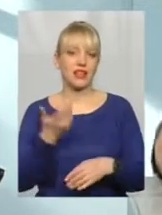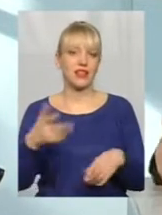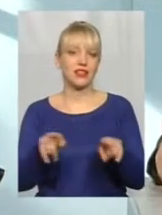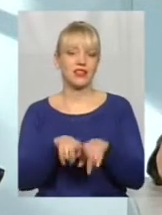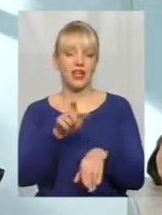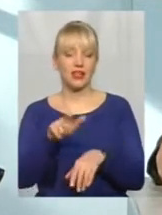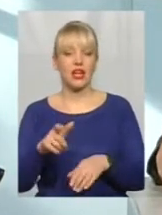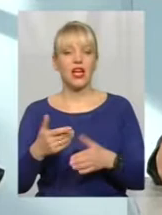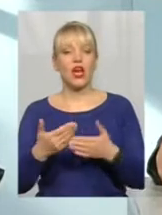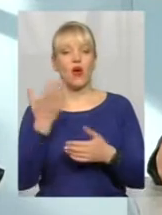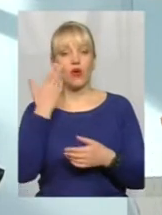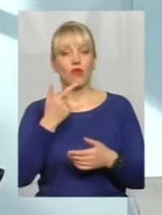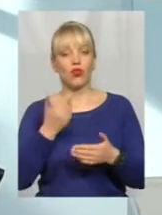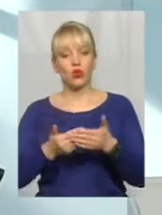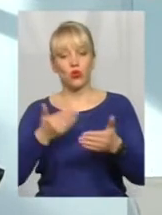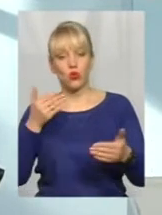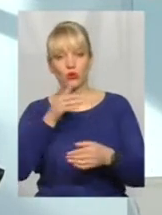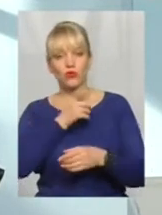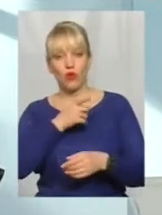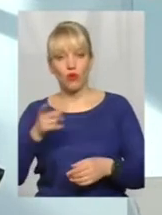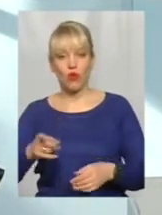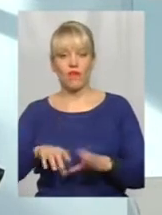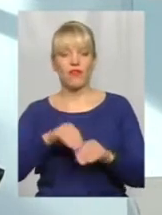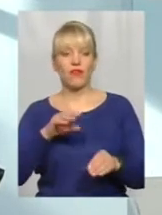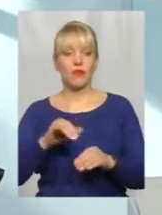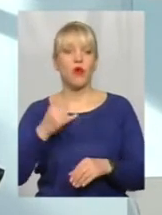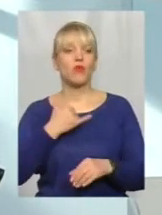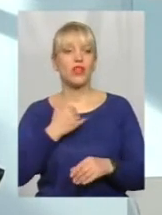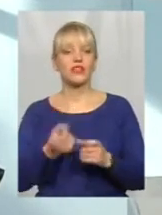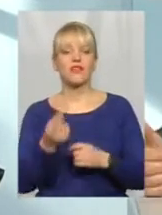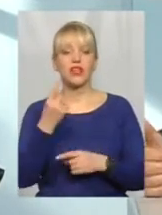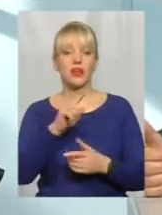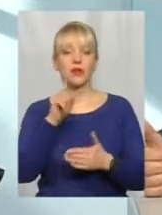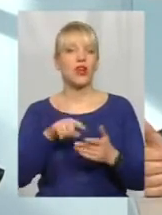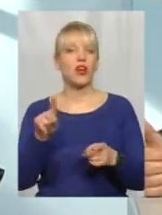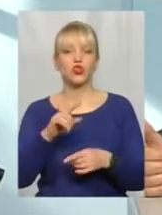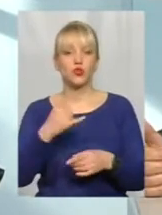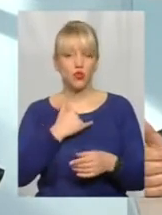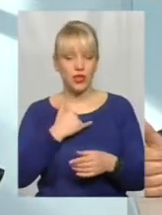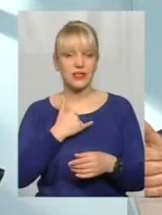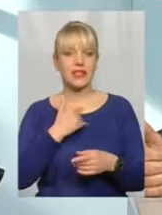дострокові вибори, відразу виникає питання, а в нас що, змінилася якість?